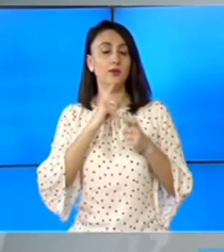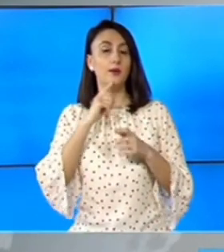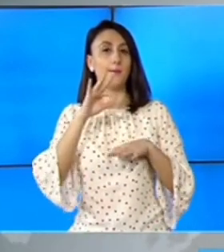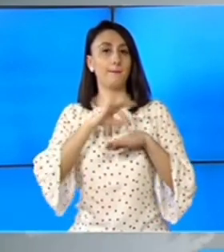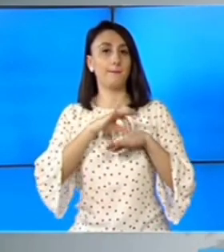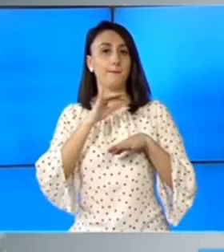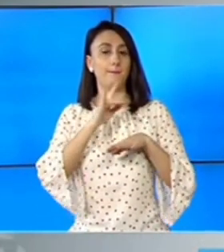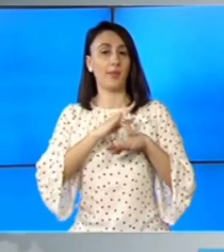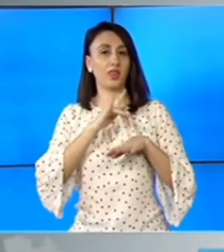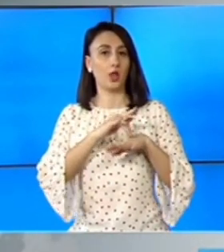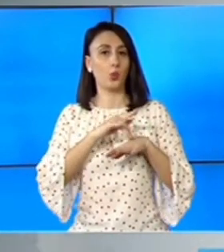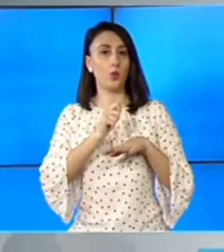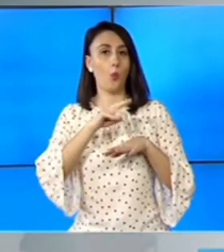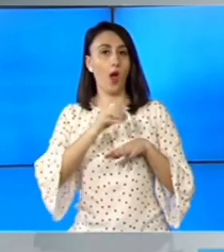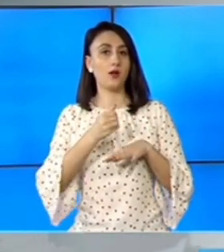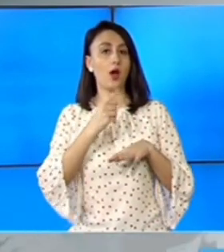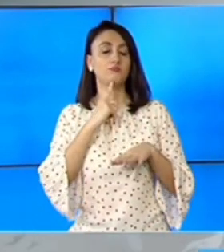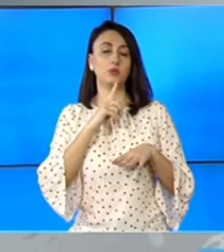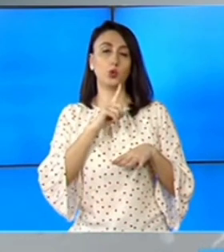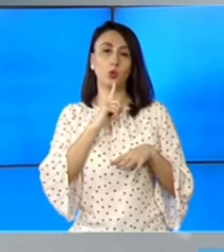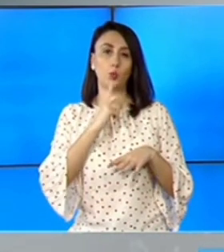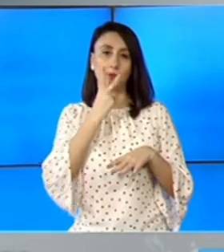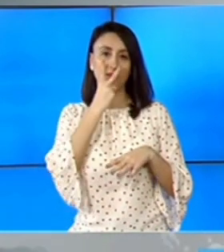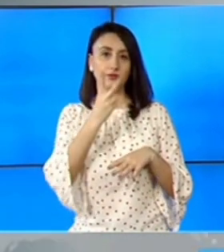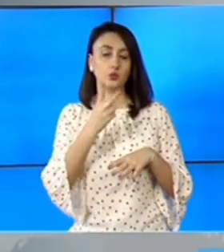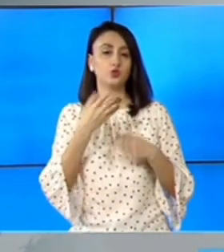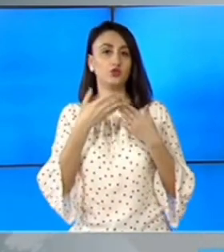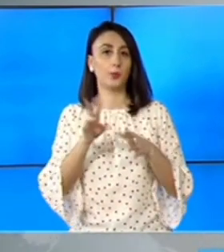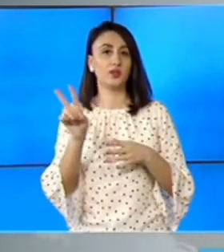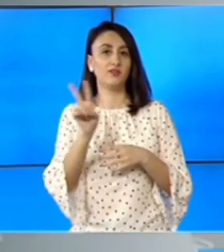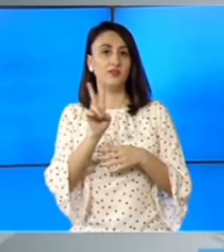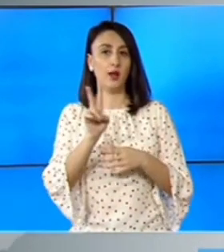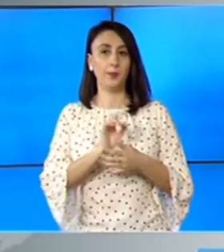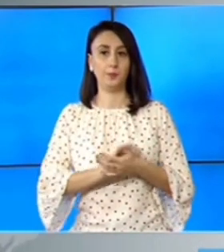medicul Ioana Mihăilă. Numele ei a apărut în discuție încă de vinări.